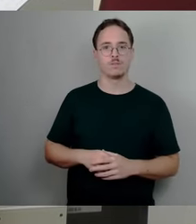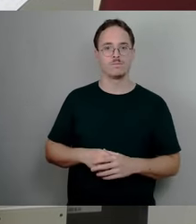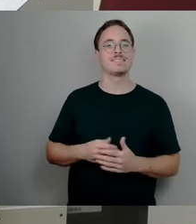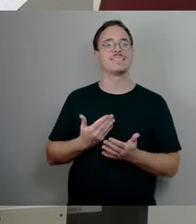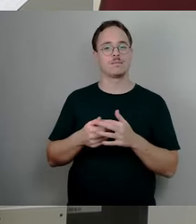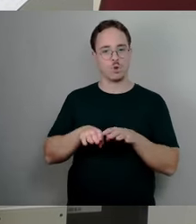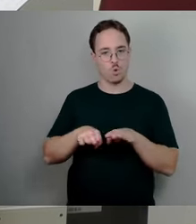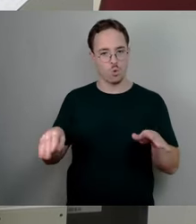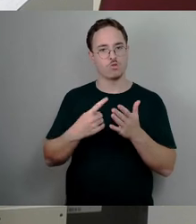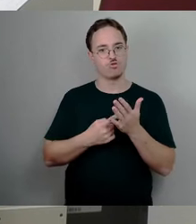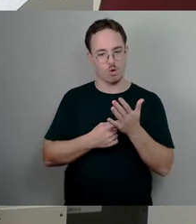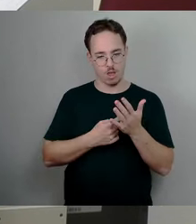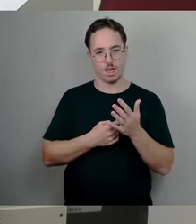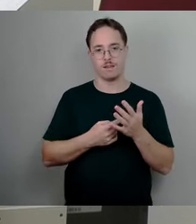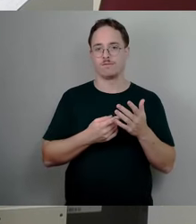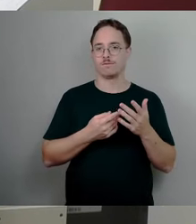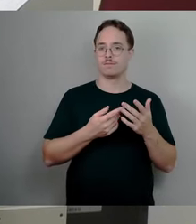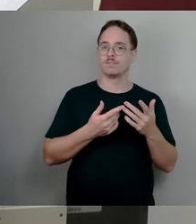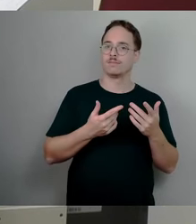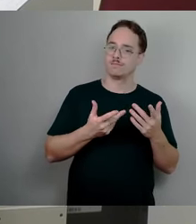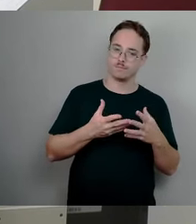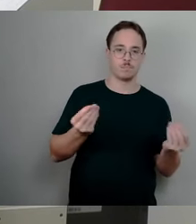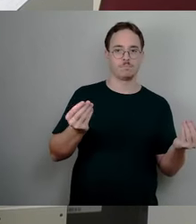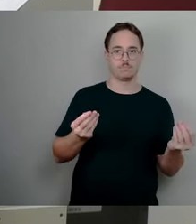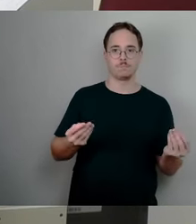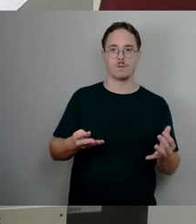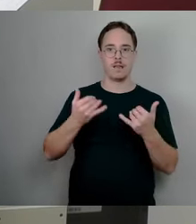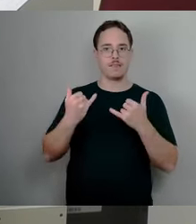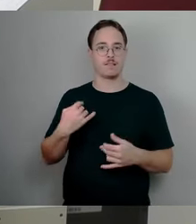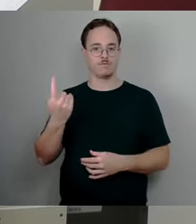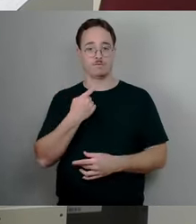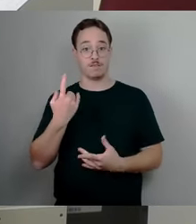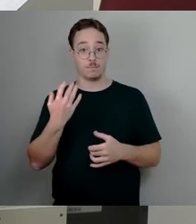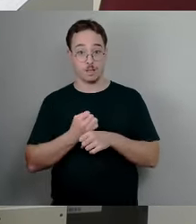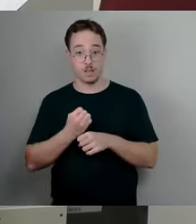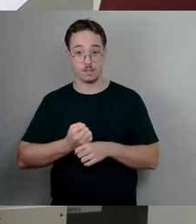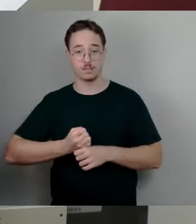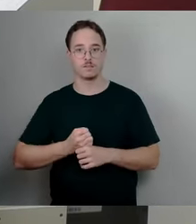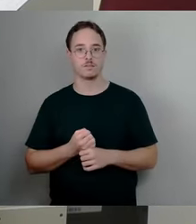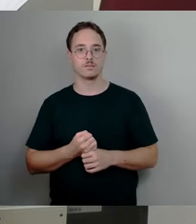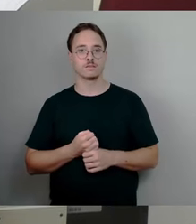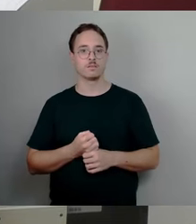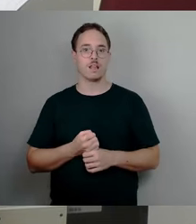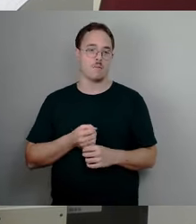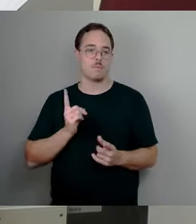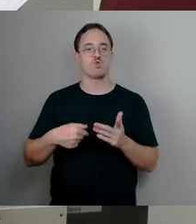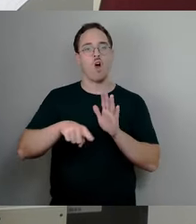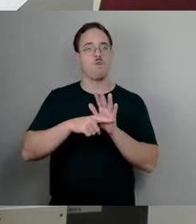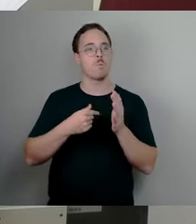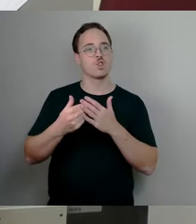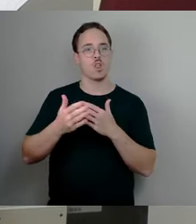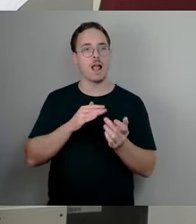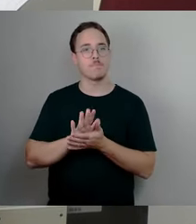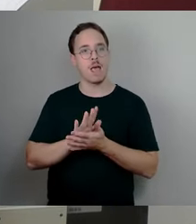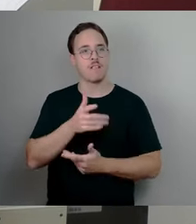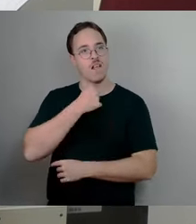Bundesverfassungsgerichtsentscheidung. Und jetzt gehen wir her und sagen, naja, aber es soll dann aufkommensneutral bleiben. Insgesamt